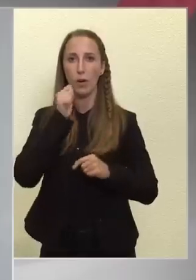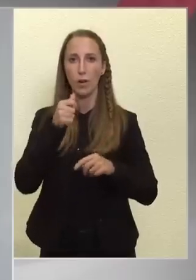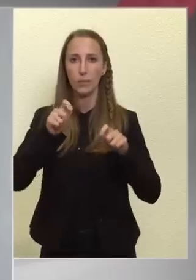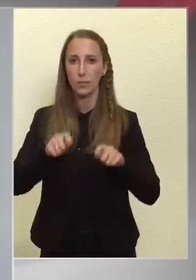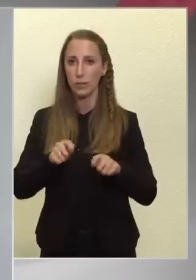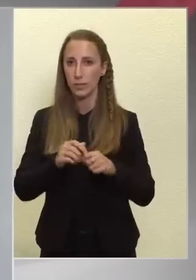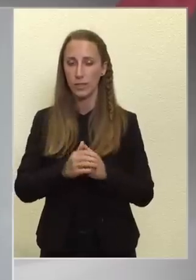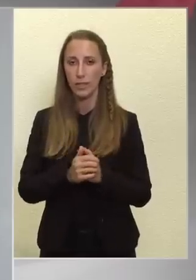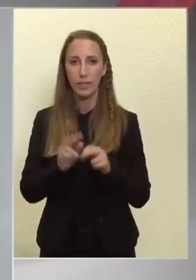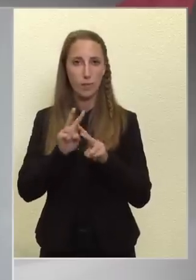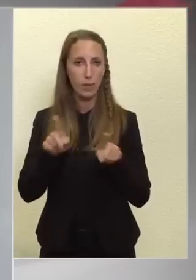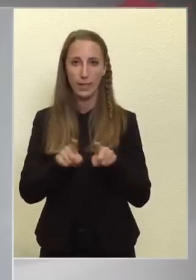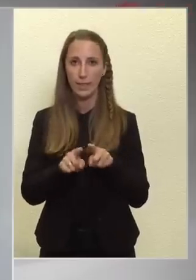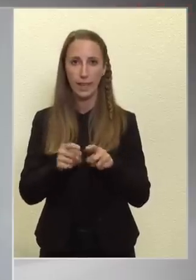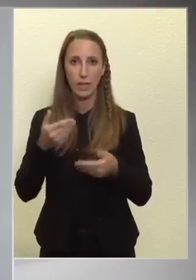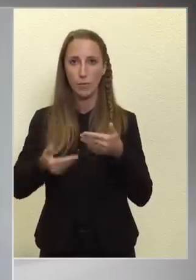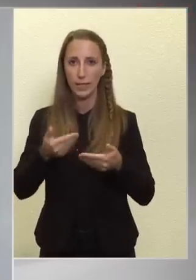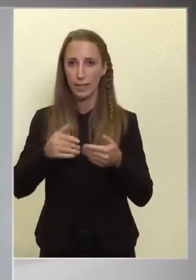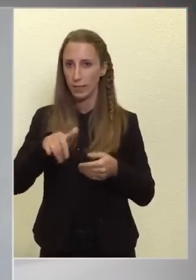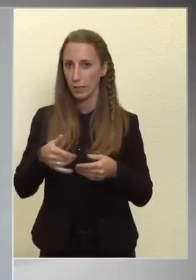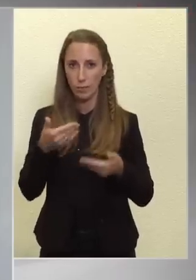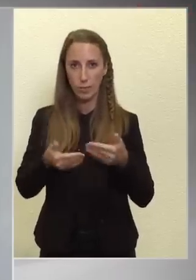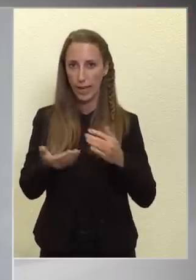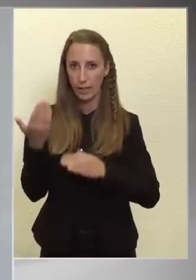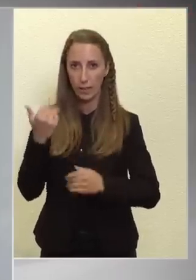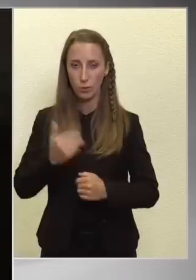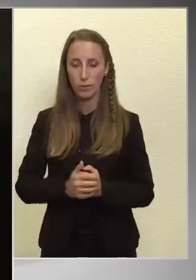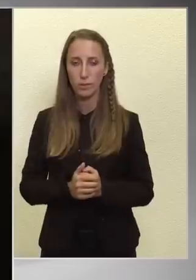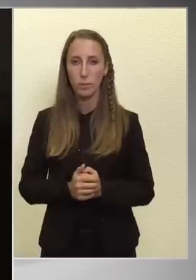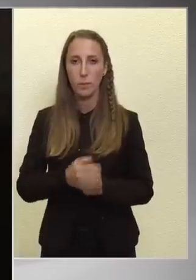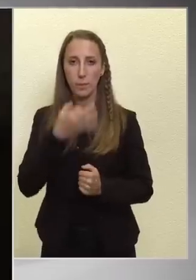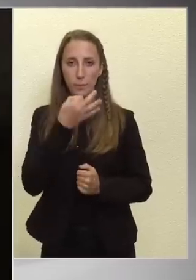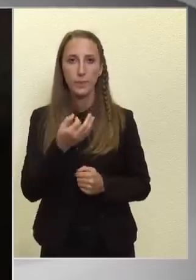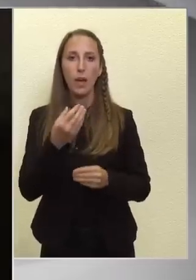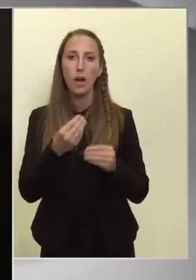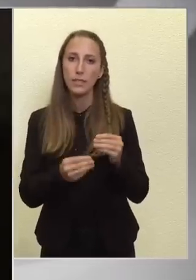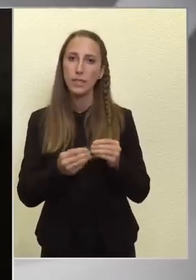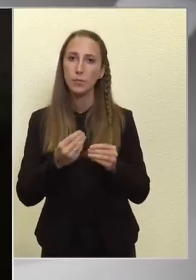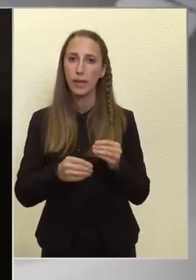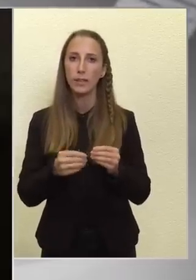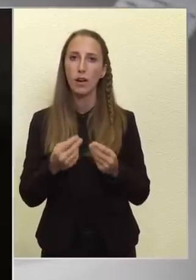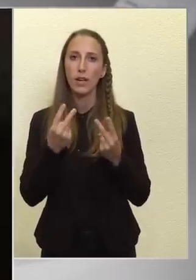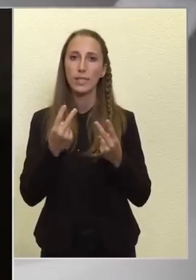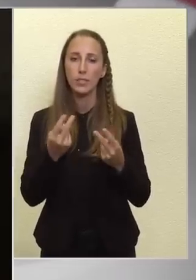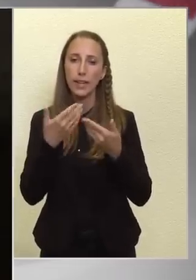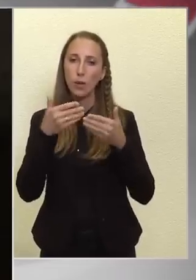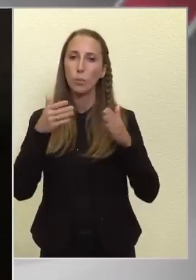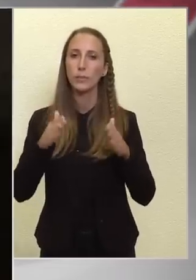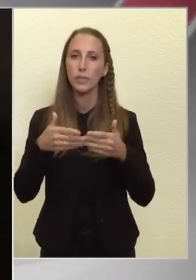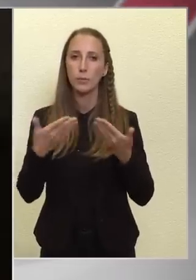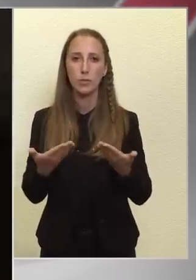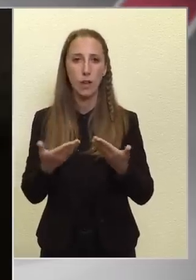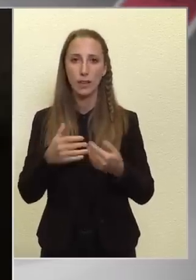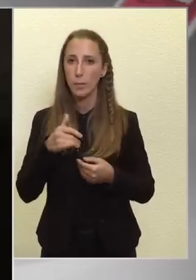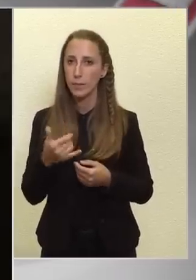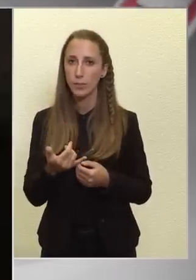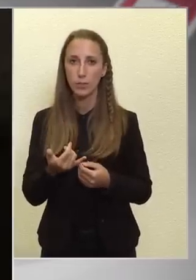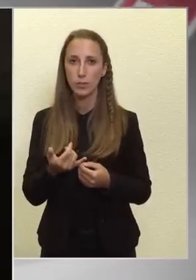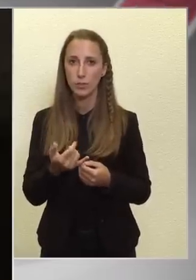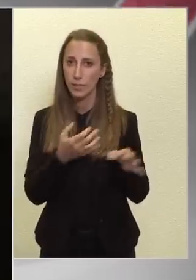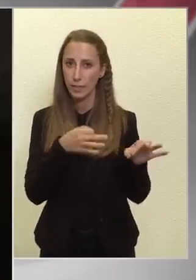nem kellett ilyeneket megtárgyalnunk, és nem is tárgyaltunk meg. De azért, mert ez a kincstári optimizmus, vagy nem is